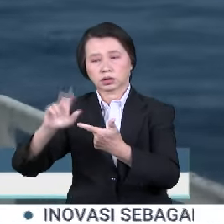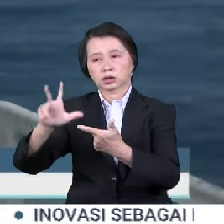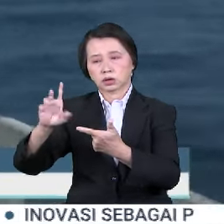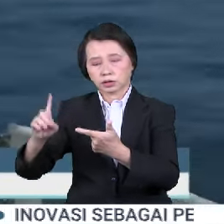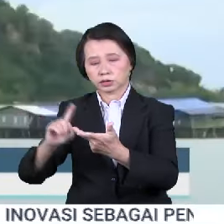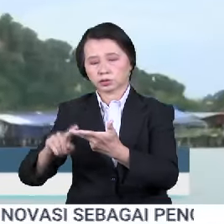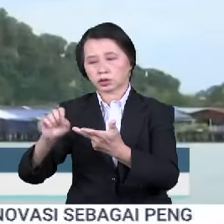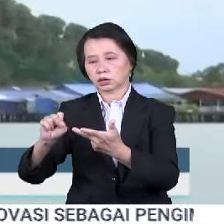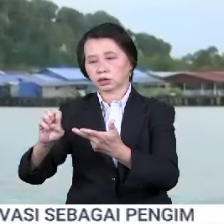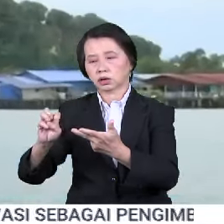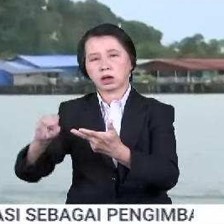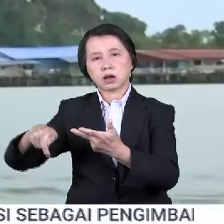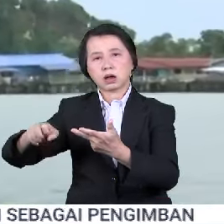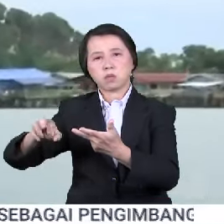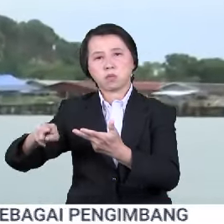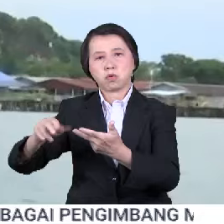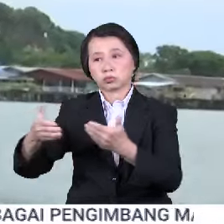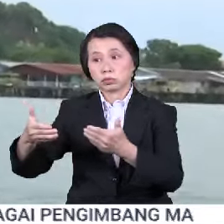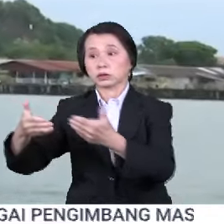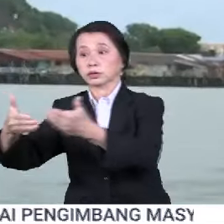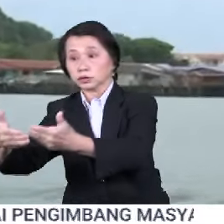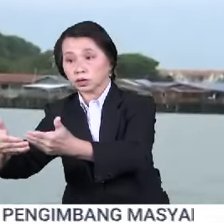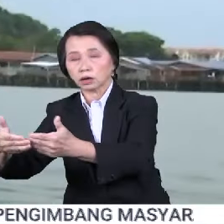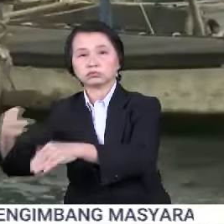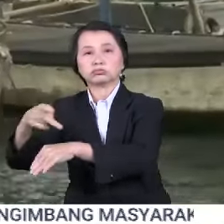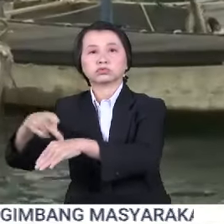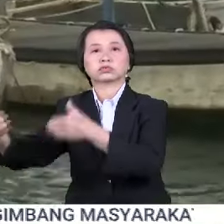sempurna kerana kedudukan agak dekat dengan perairan negara jiran.